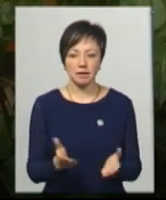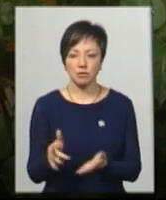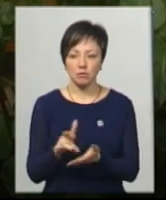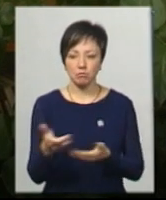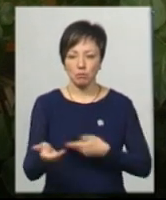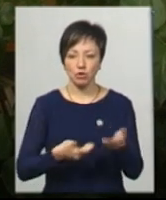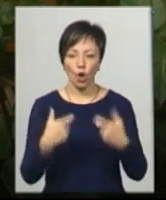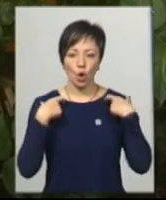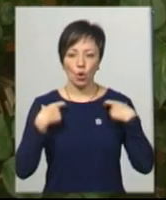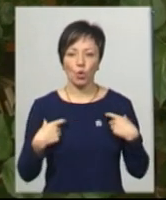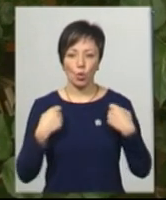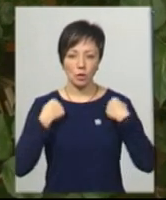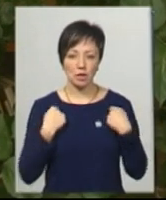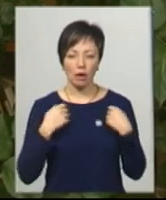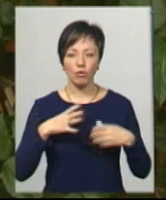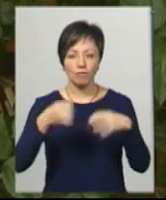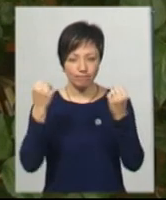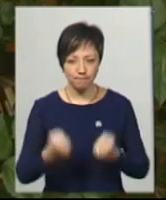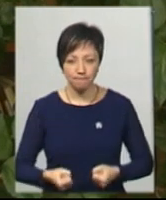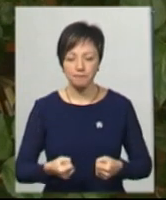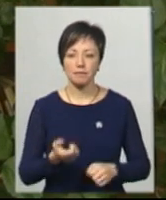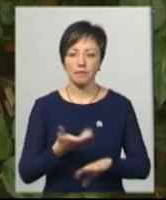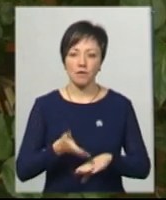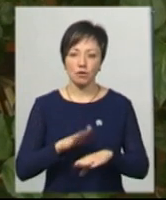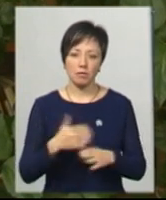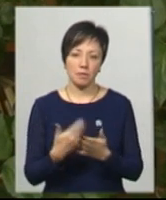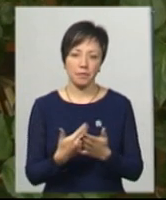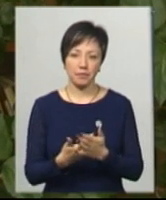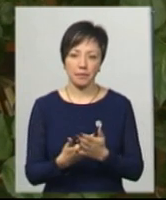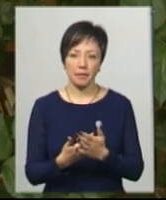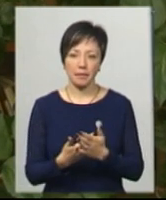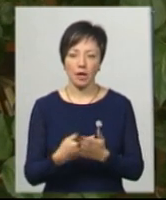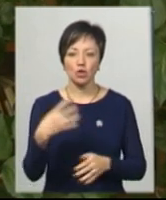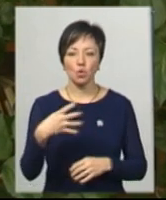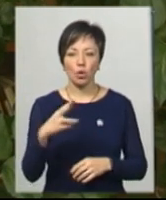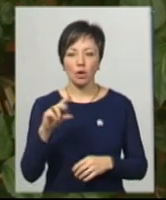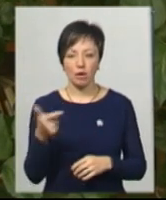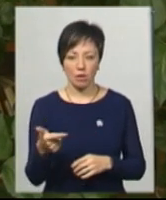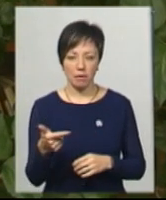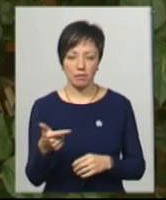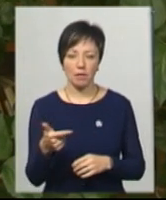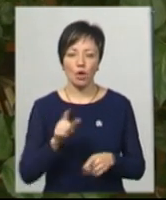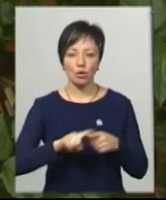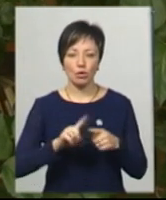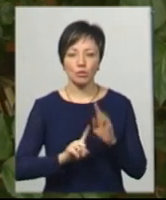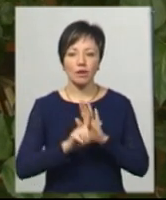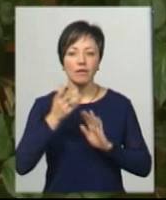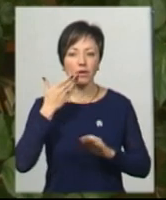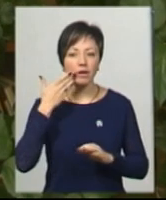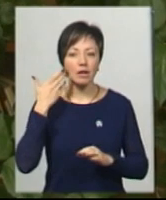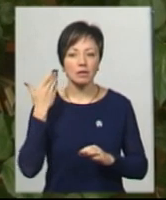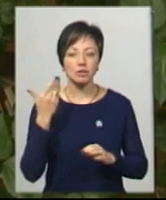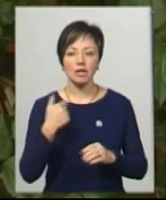Рюкзак на початку був надзвичайно важкий, зважу його на новій пошті перед виховим 40 кілограмів. Згодом він почав легшити,